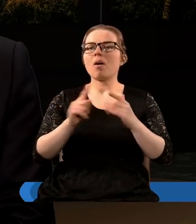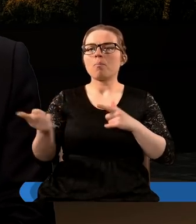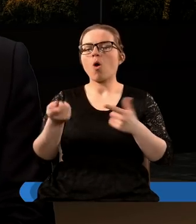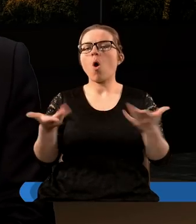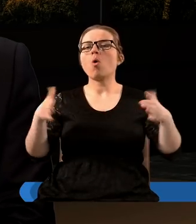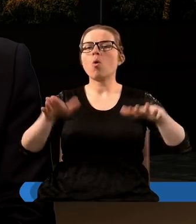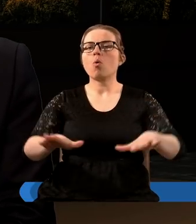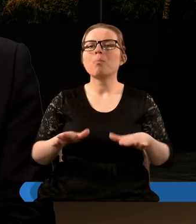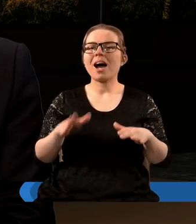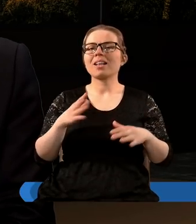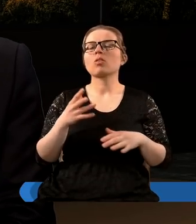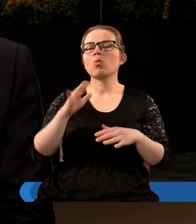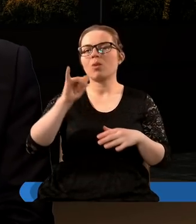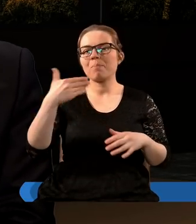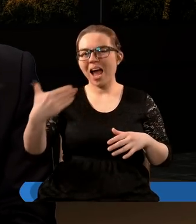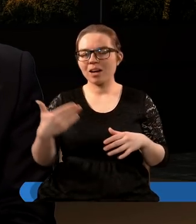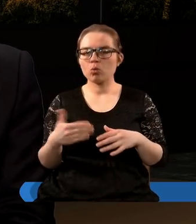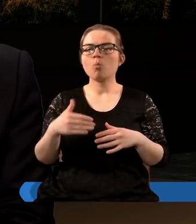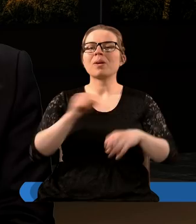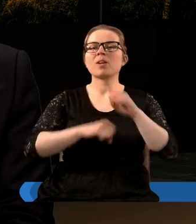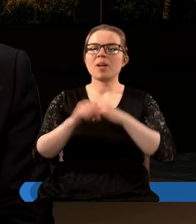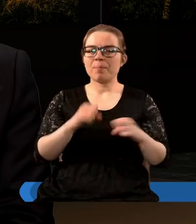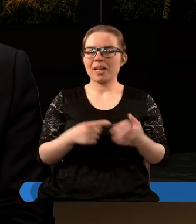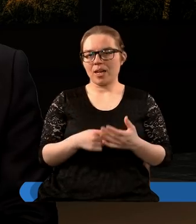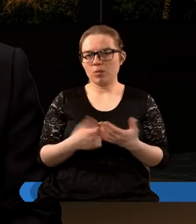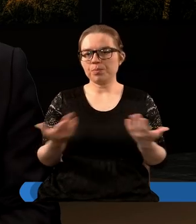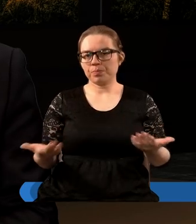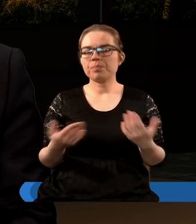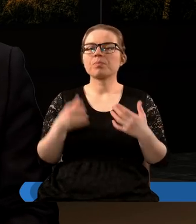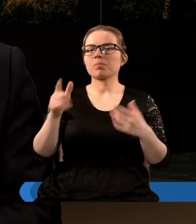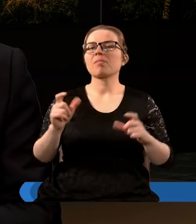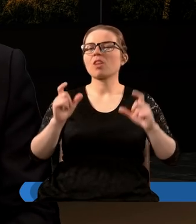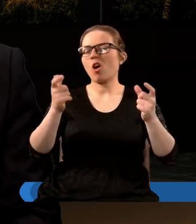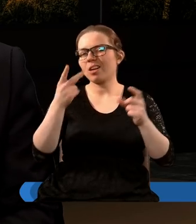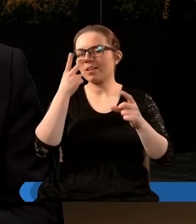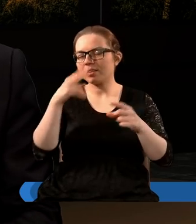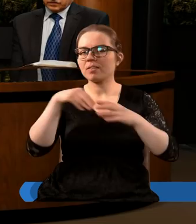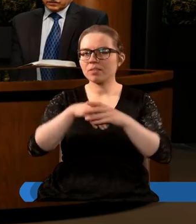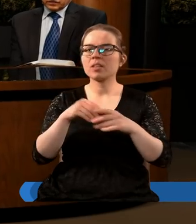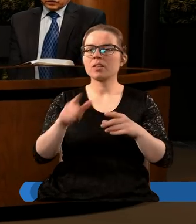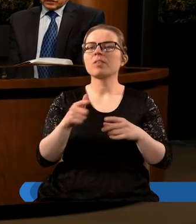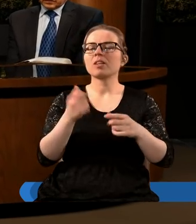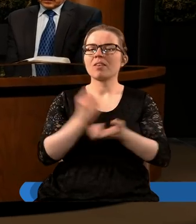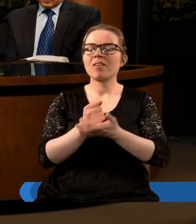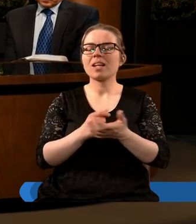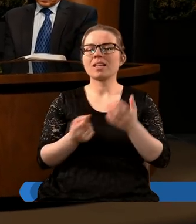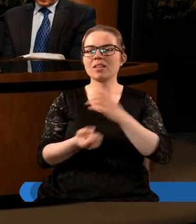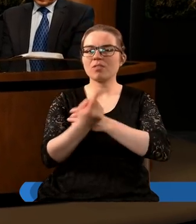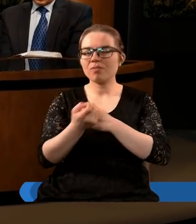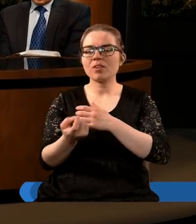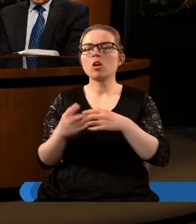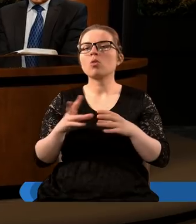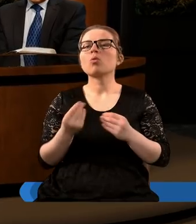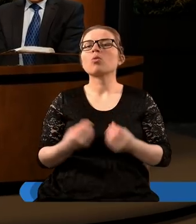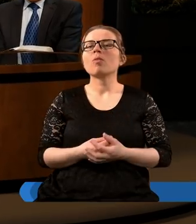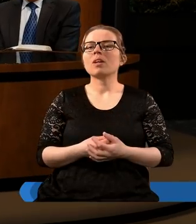upadku po rozpadzie imperium rzymskiego prawda bo gdzieś Biblia jest konsekwentna i używa w sposób konsekwentny tych symboli